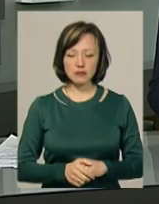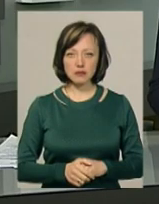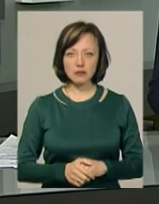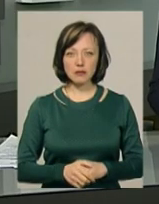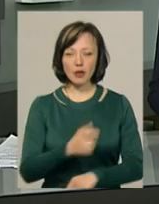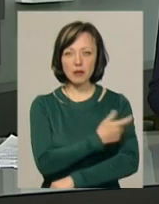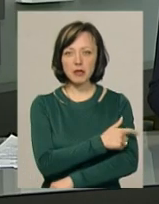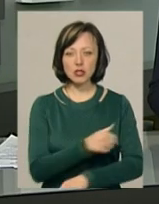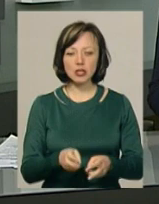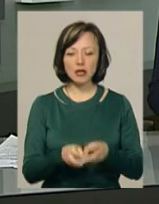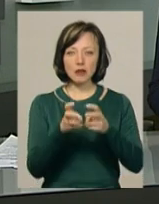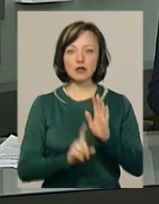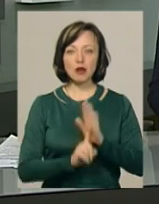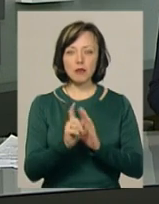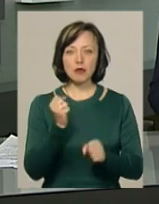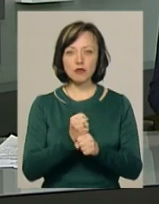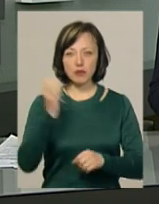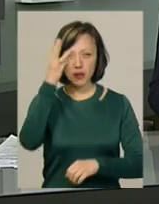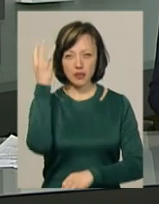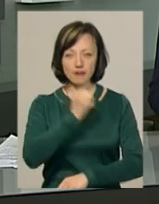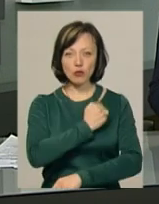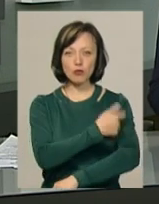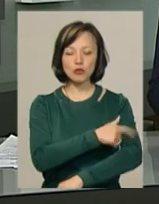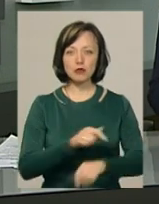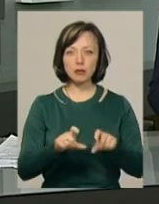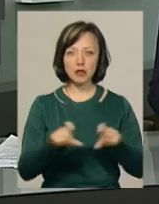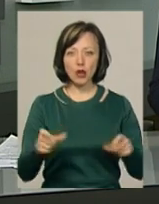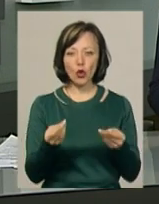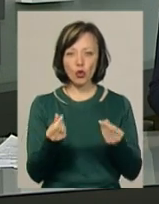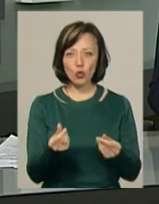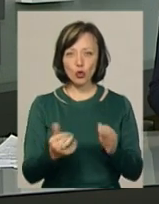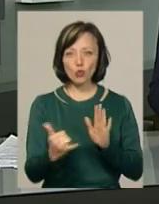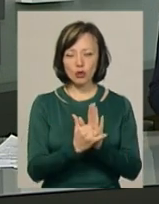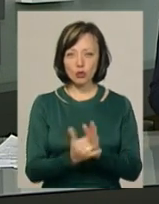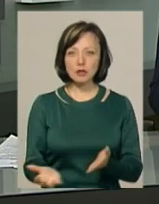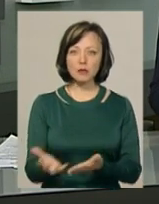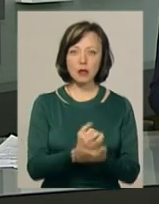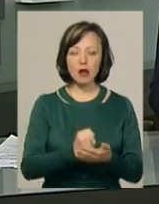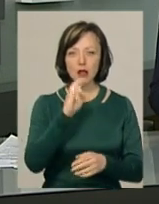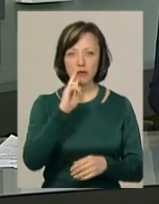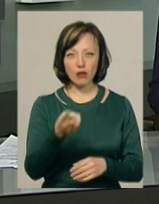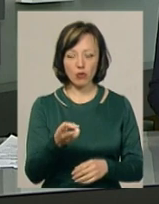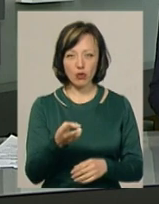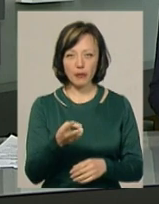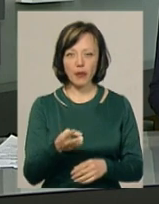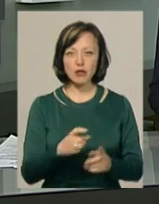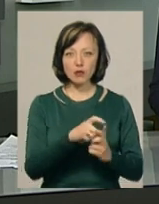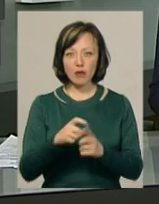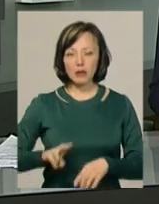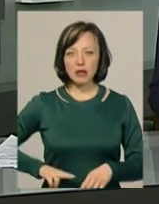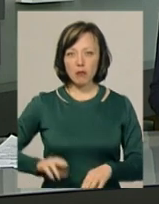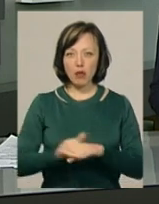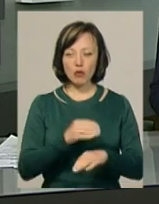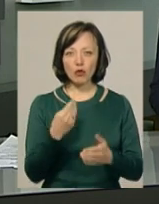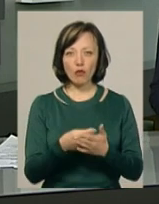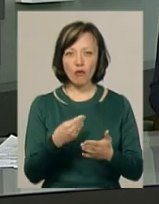Медичний ліфт сьогодні запрацював у Хмельницькому військовому шпиталі. Гроші на його встановлення збирали майже два роки. За словами директора